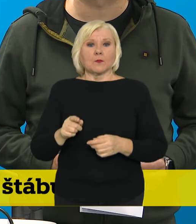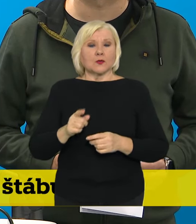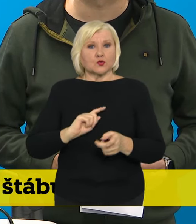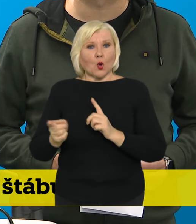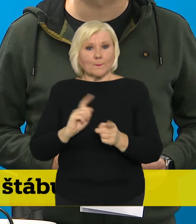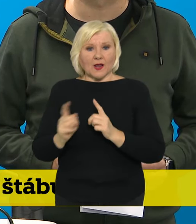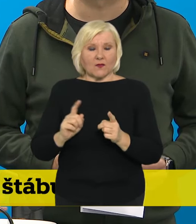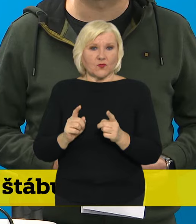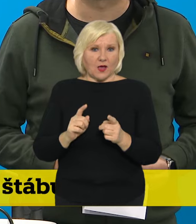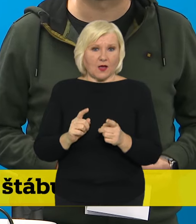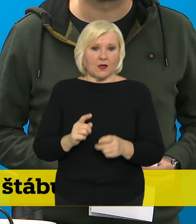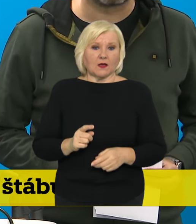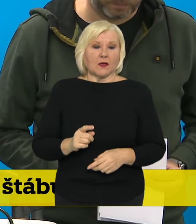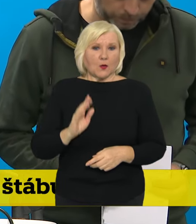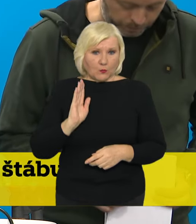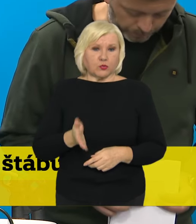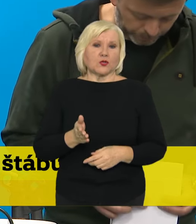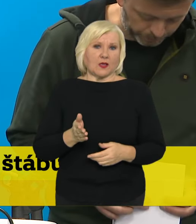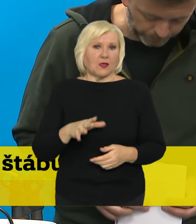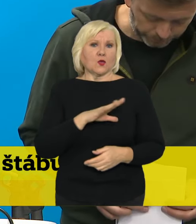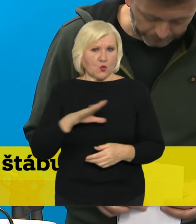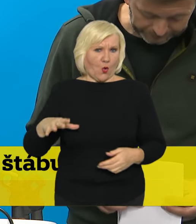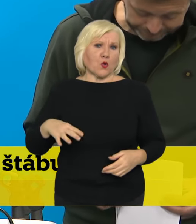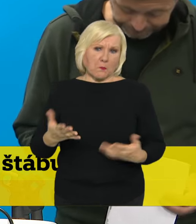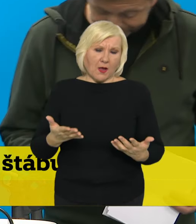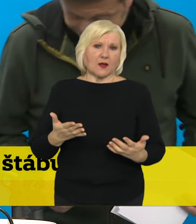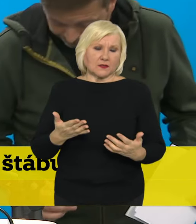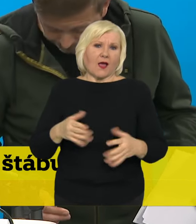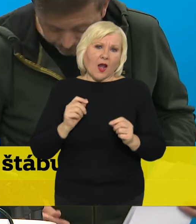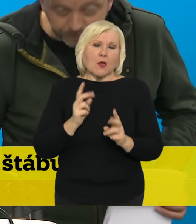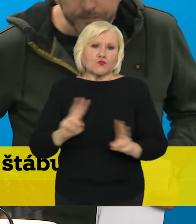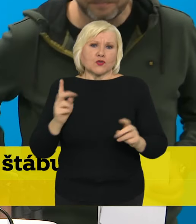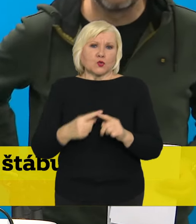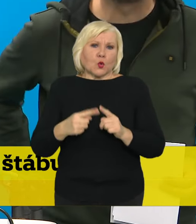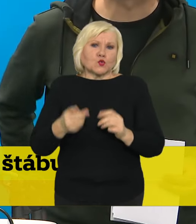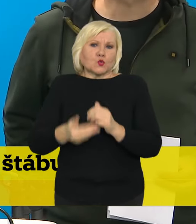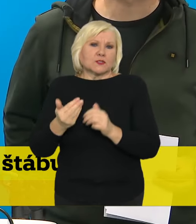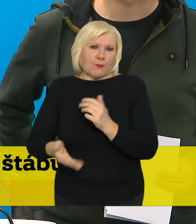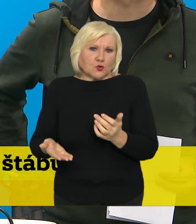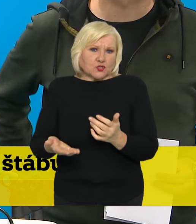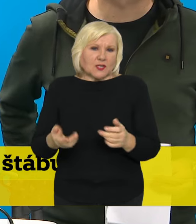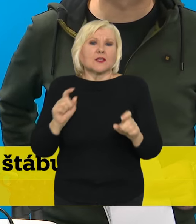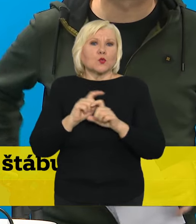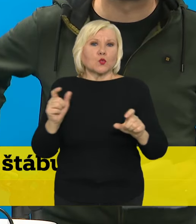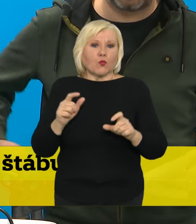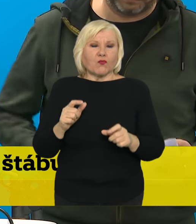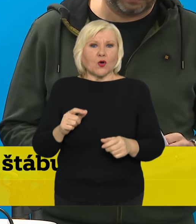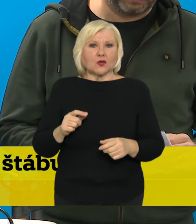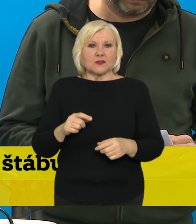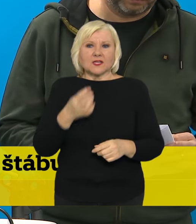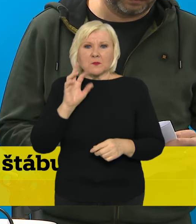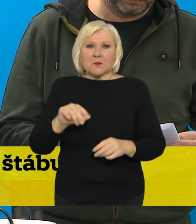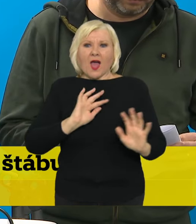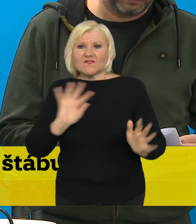také v řádném stavu možná s drobnými spožděními, pokud tam třeba ještě bojujeme s větrem a